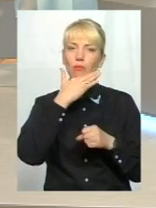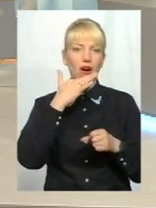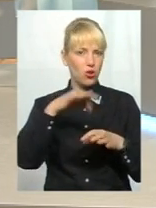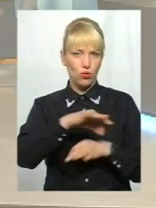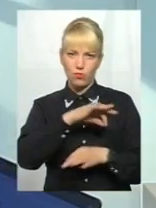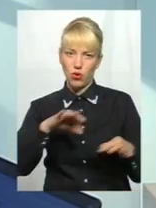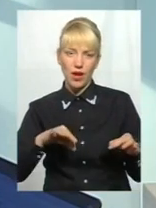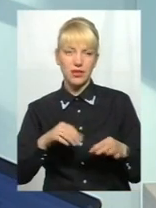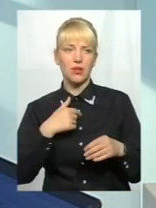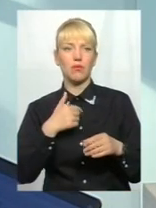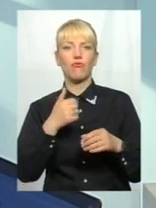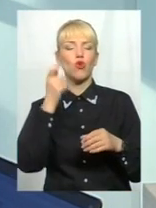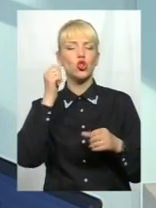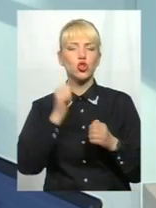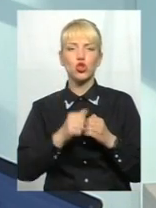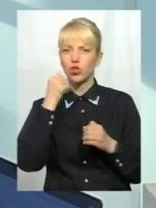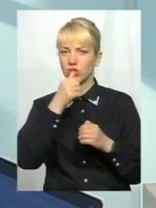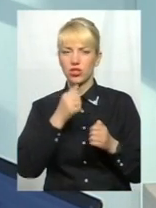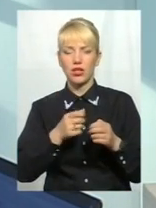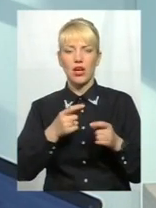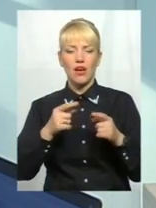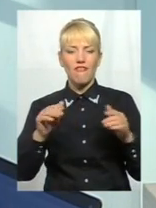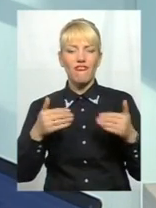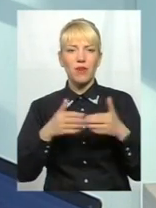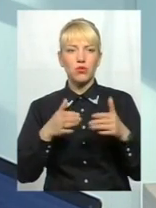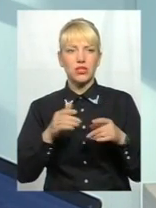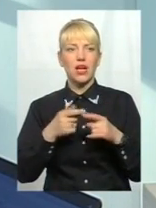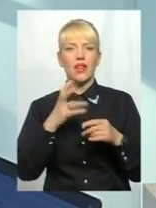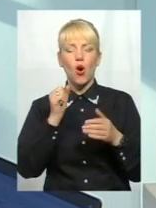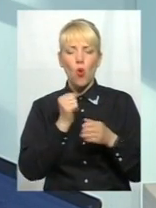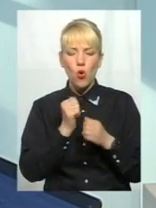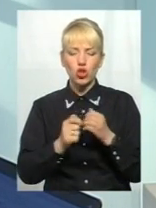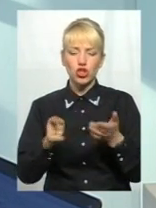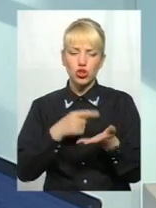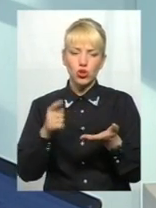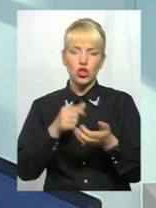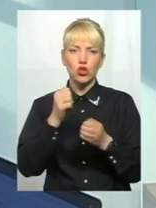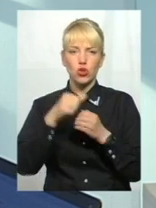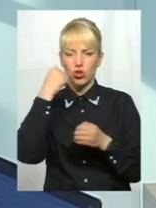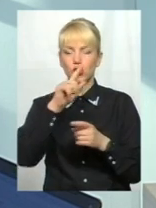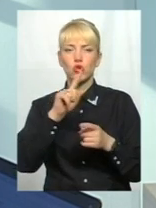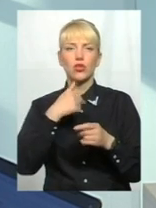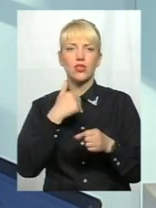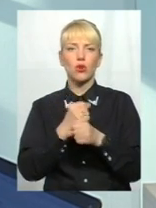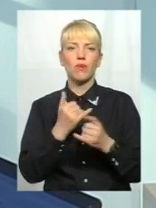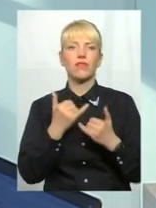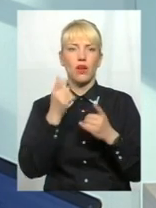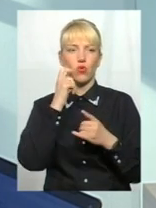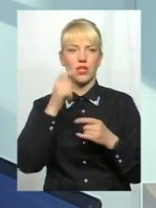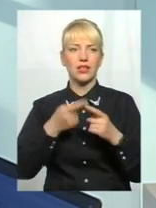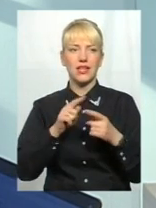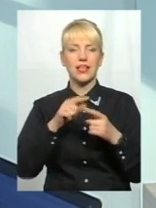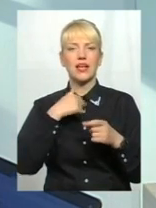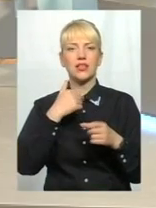випускаємо такий український щорічник, і там на кожній сторінці українського щорічнику ми пишемо, що я зробив для України. Це я називаю ідеологію щоденного